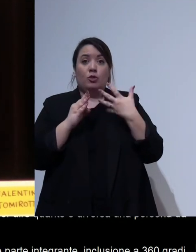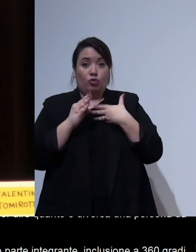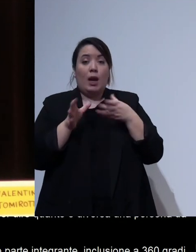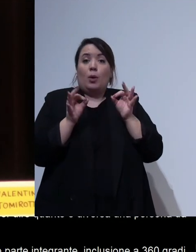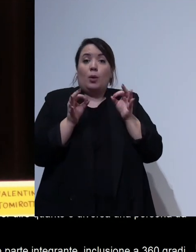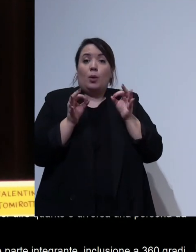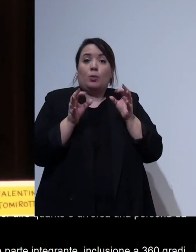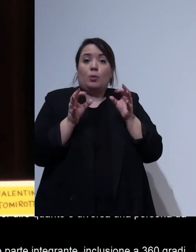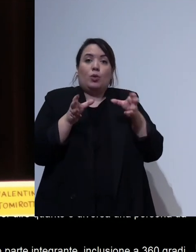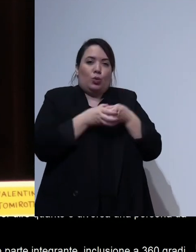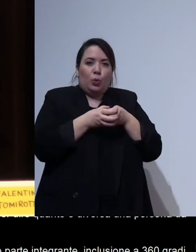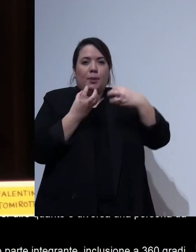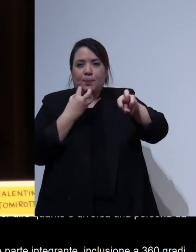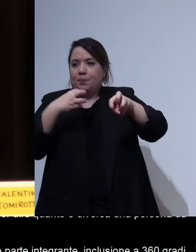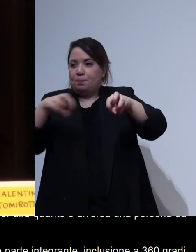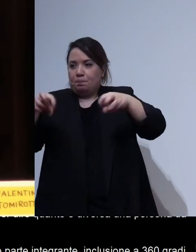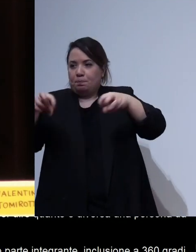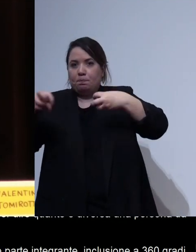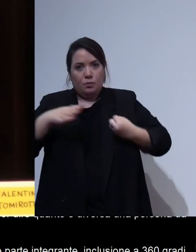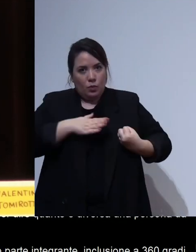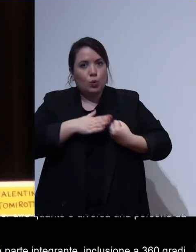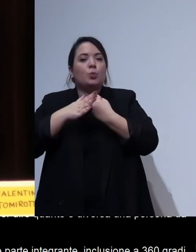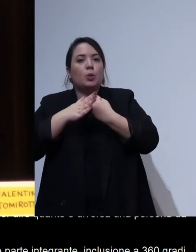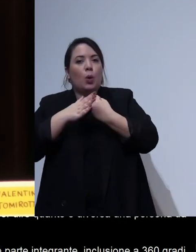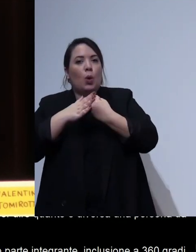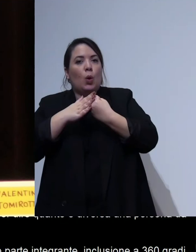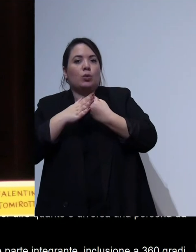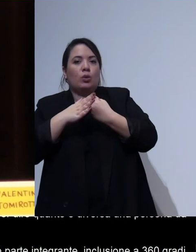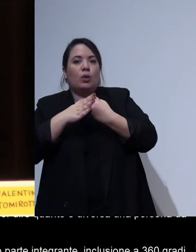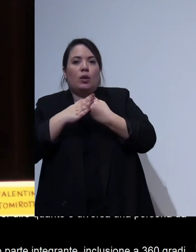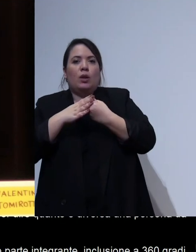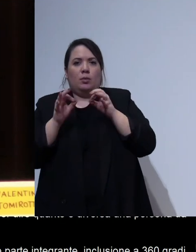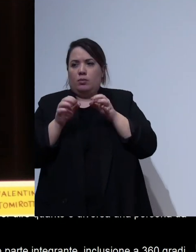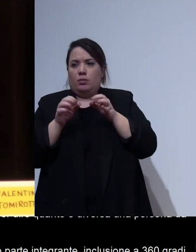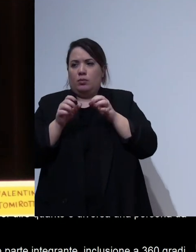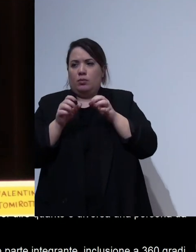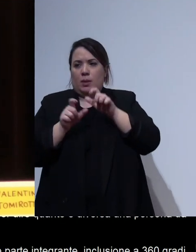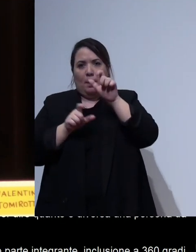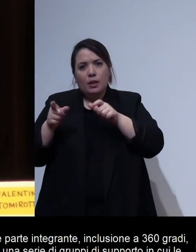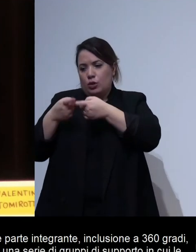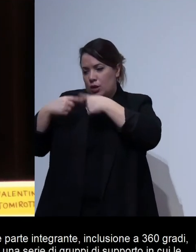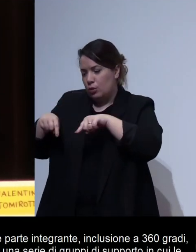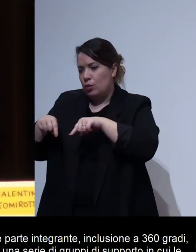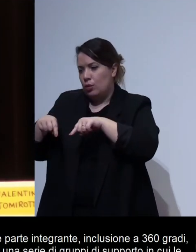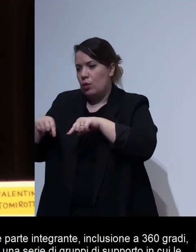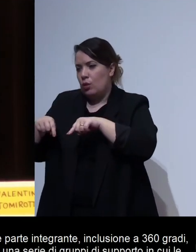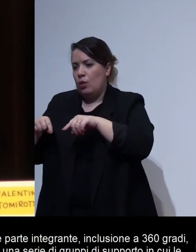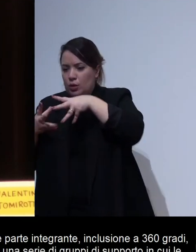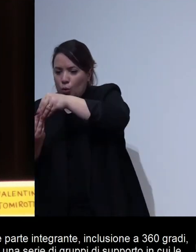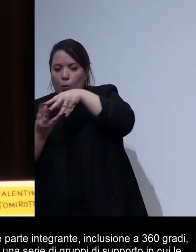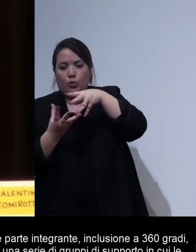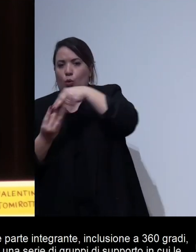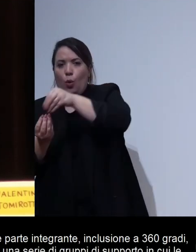anche di supporto in cui le persone si riuniscono in base a caratteristiche dal gruppo dei